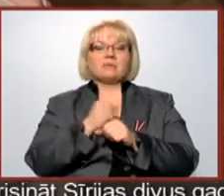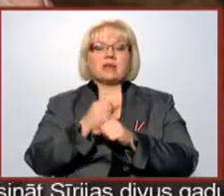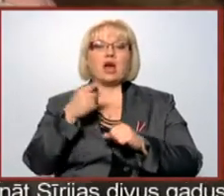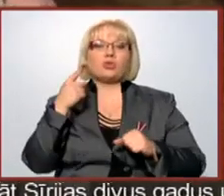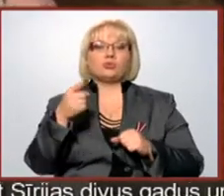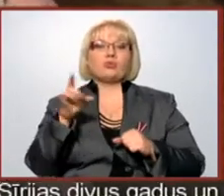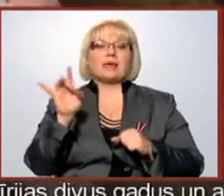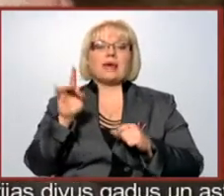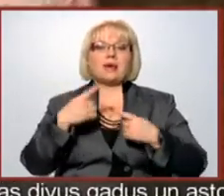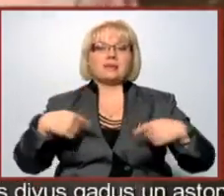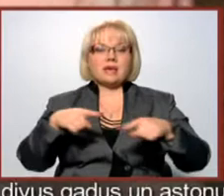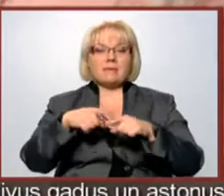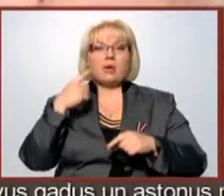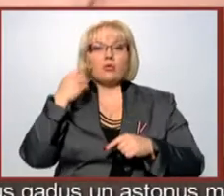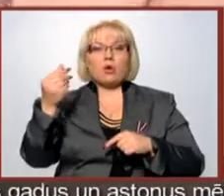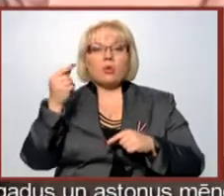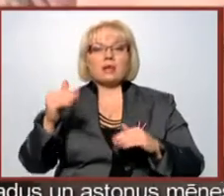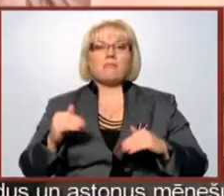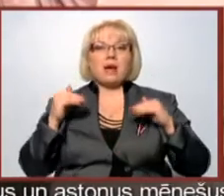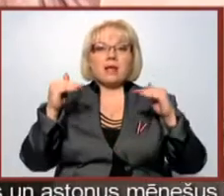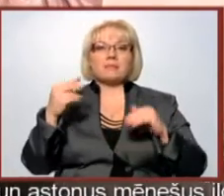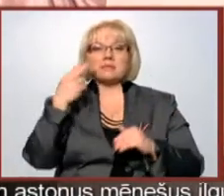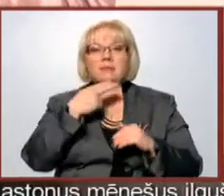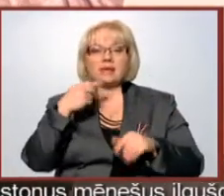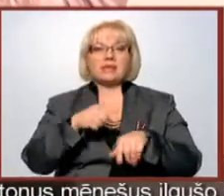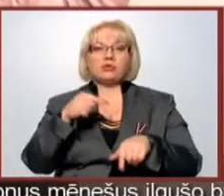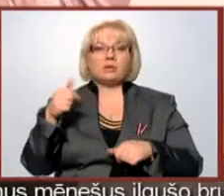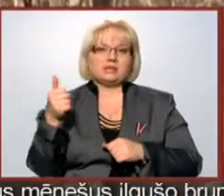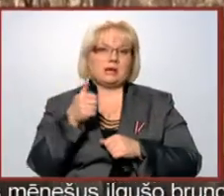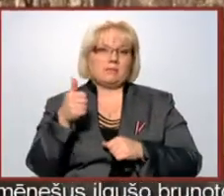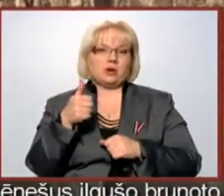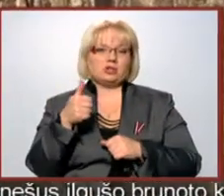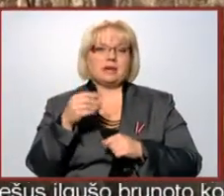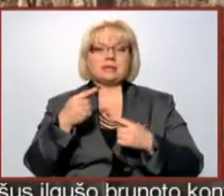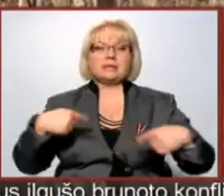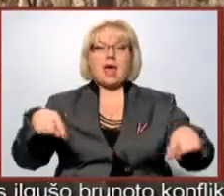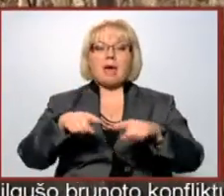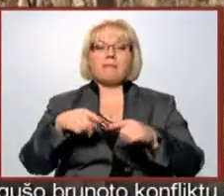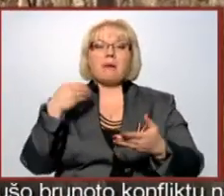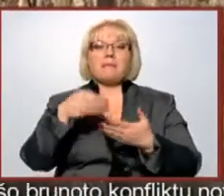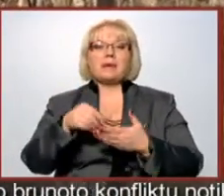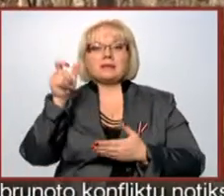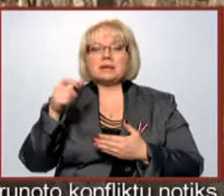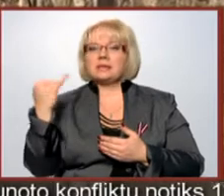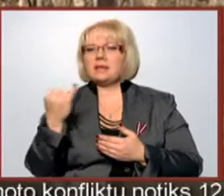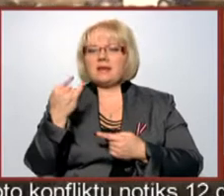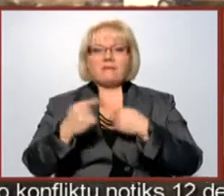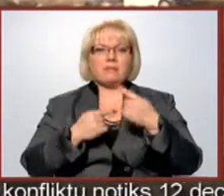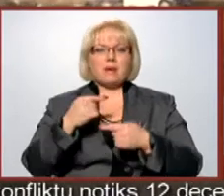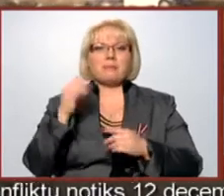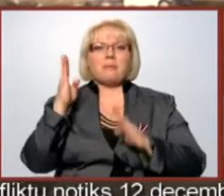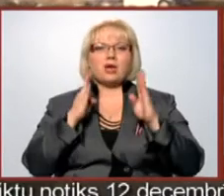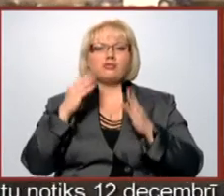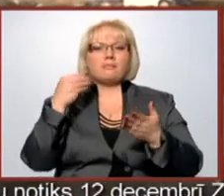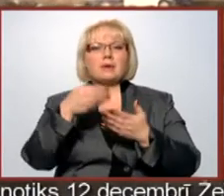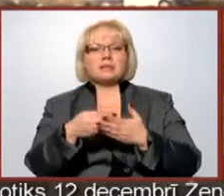hektārus zemes, tāpēc nodokļa palielinājumu cenniecībā izjutīs īpaši. Zeme šajai vietā pircējas interesējusi vienmēr. Ir mežu pircēji un